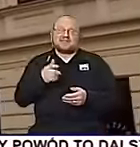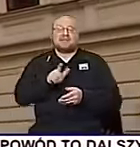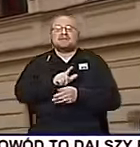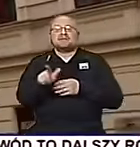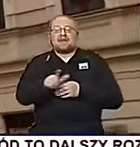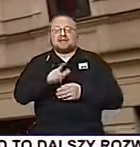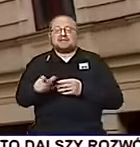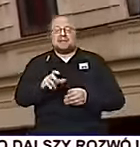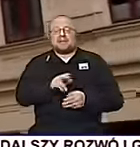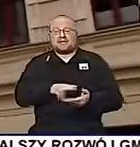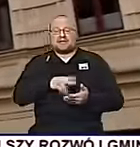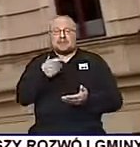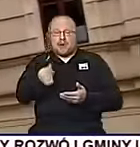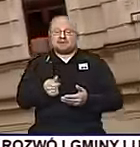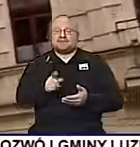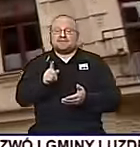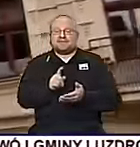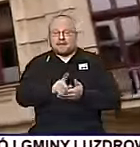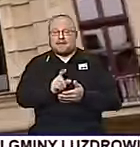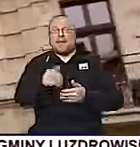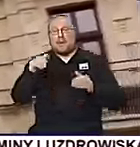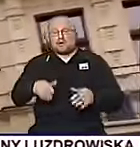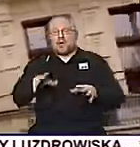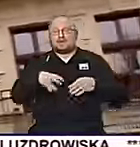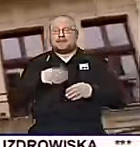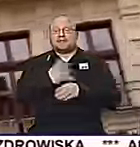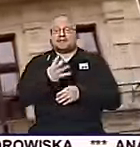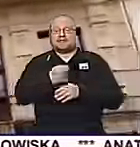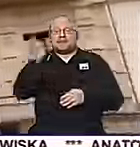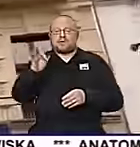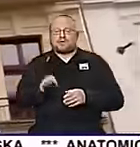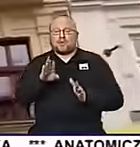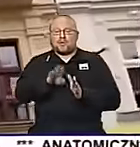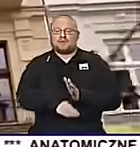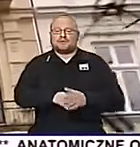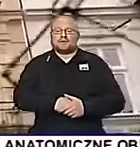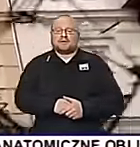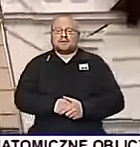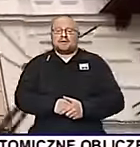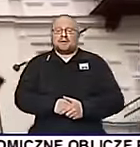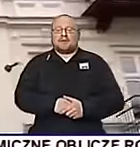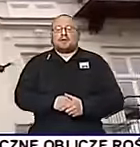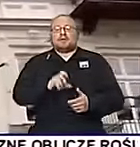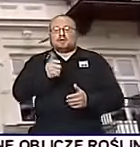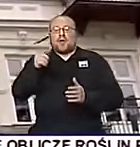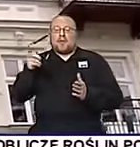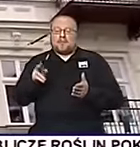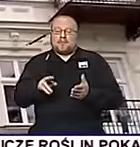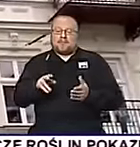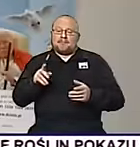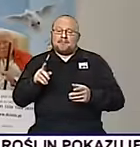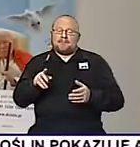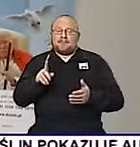płacić w terminie, by w następnym uzyskać upust 40%. I tak co roku. My co miesiąc monitorujemy